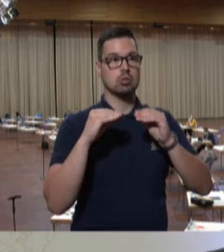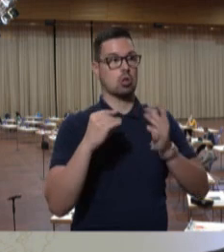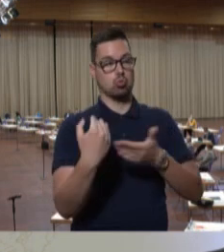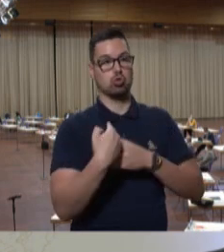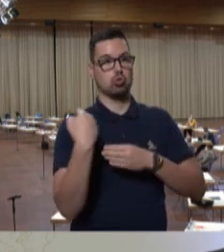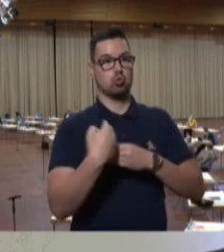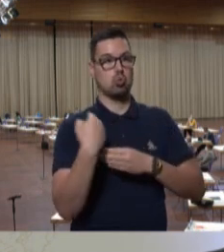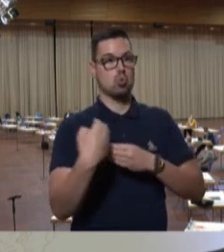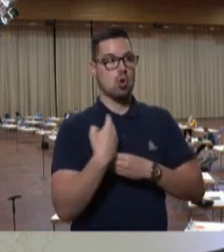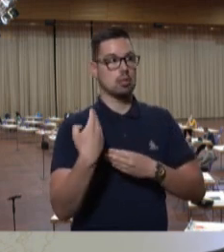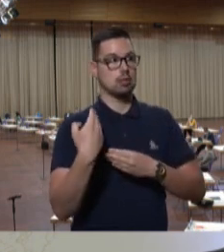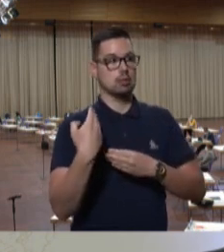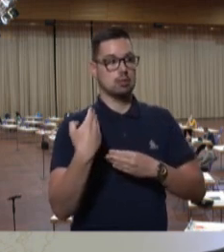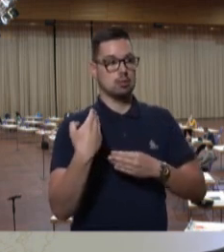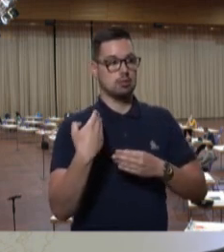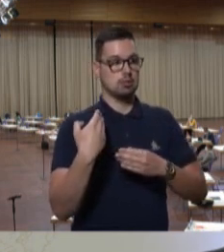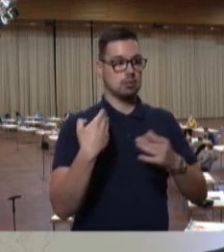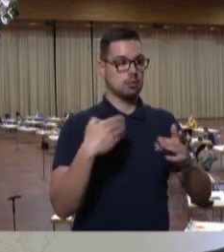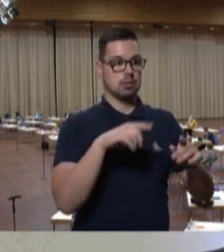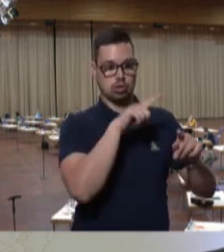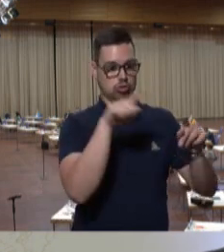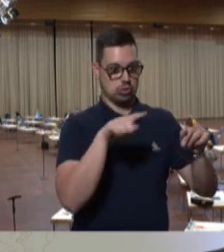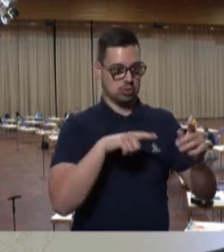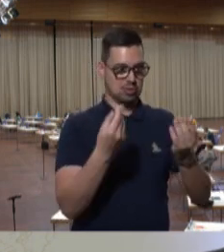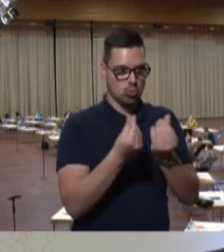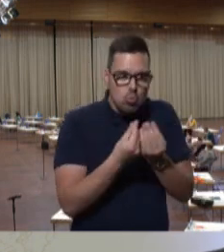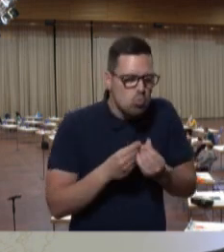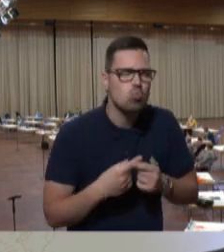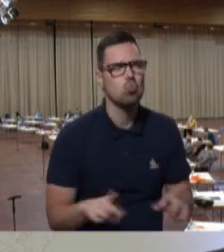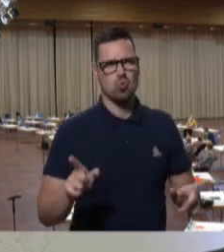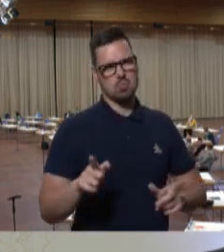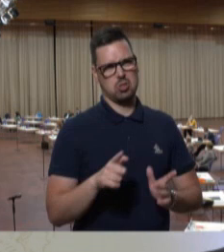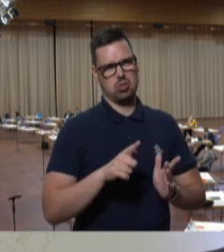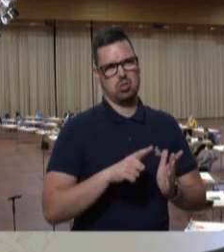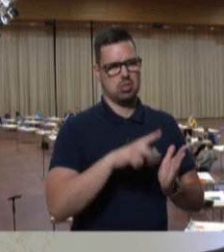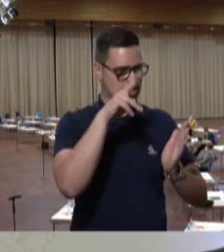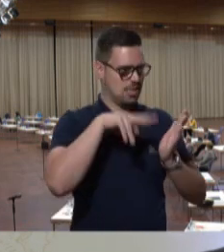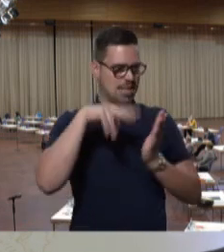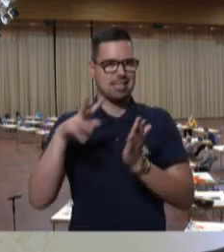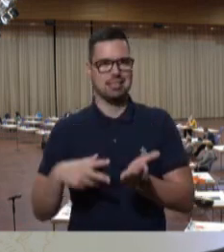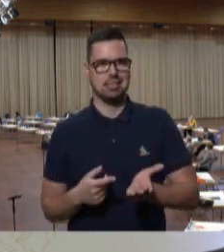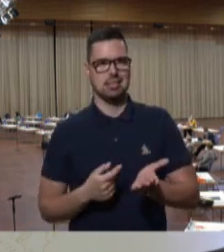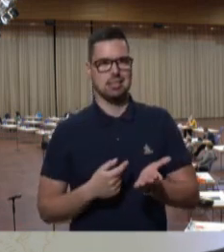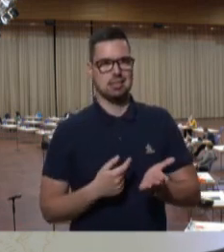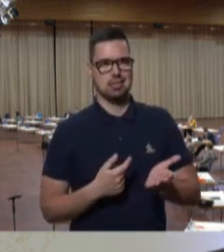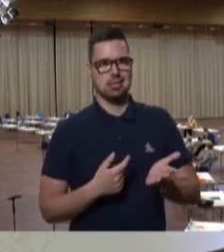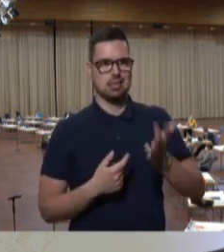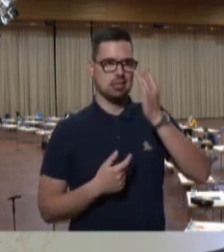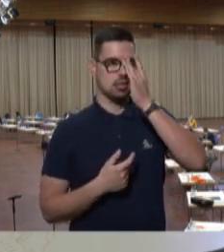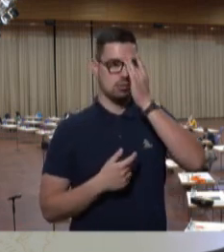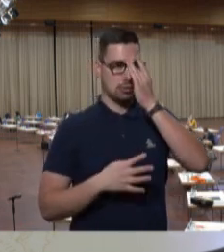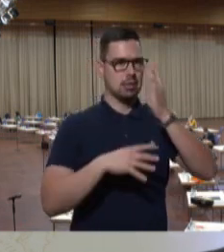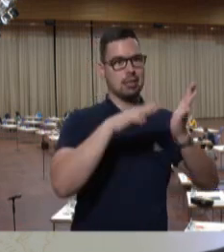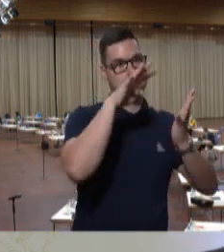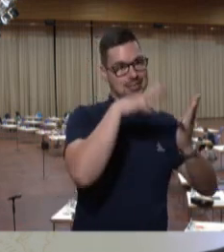sich ein Text wie ein Minenfeld aus Gendersternchen und Unterstrichen liest und wir tun der Emanzipation und der Gerechtigkeit keinen Gefallen, wenn